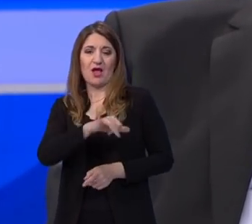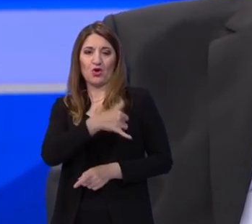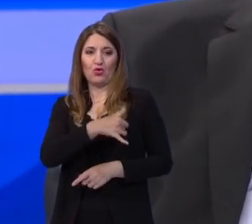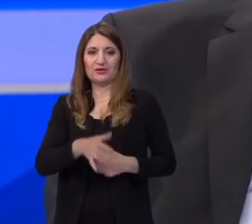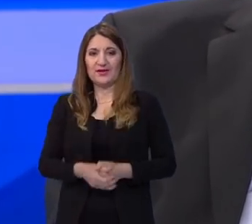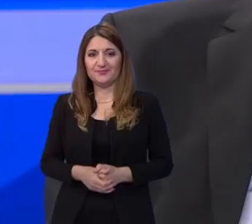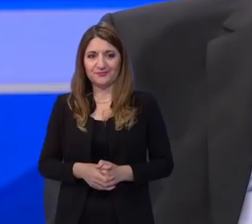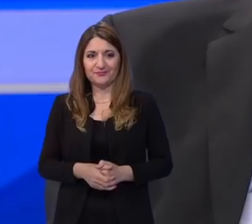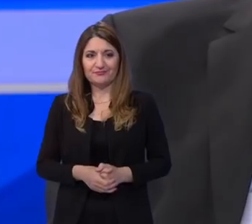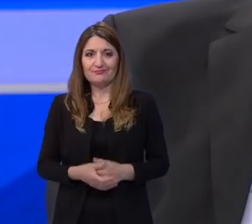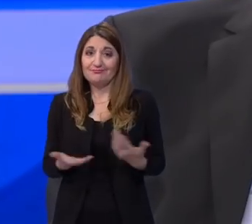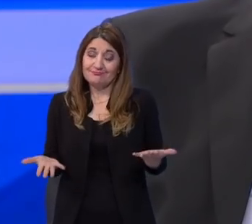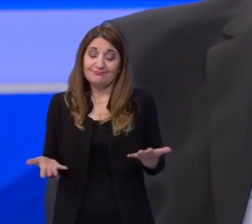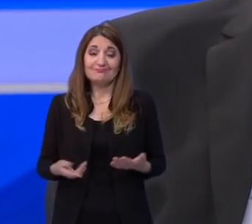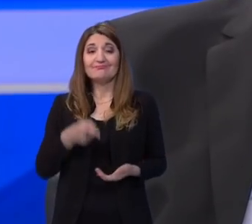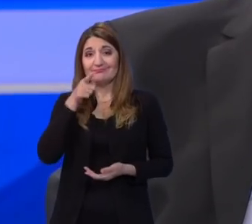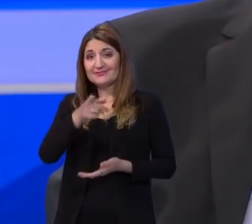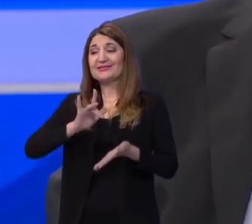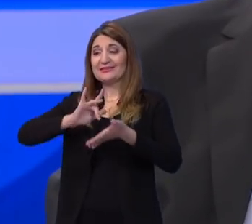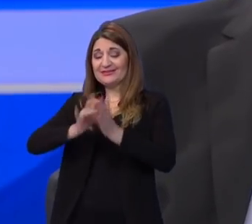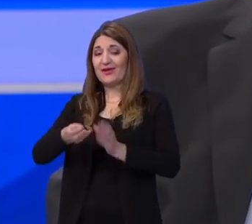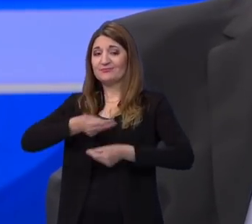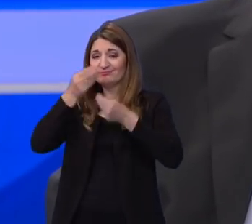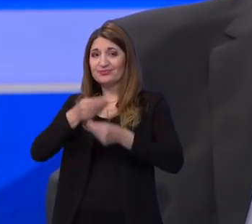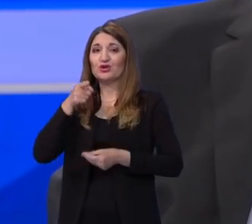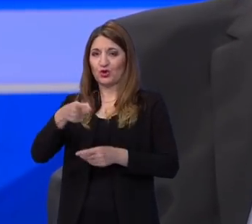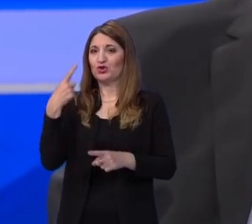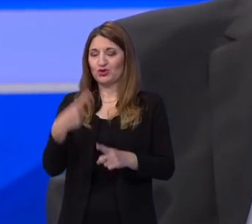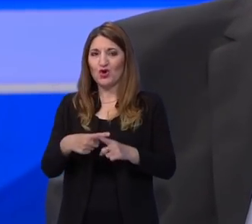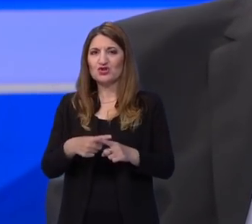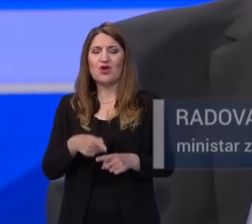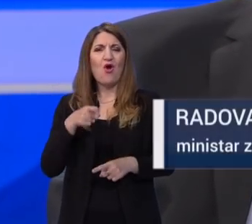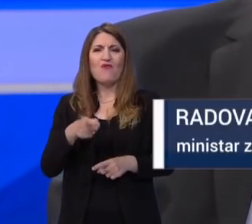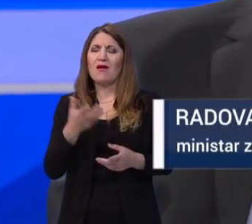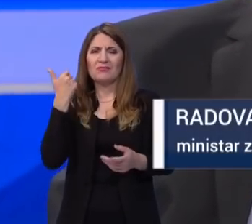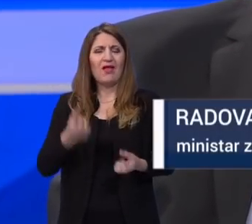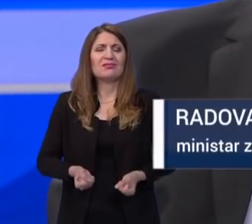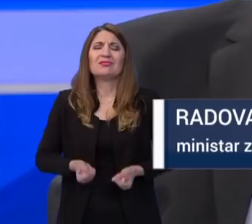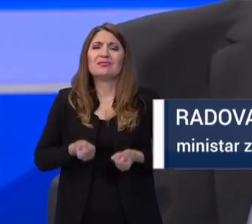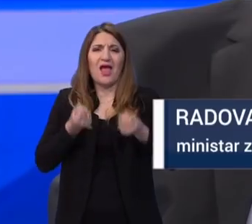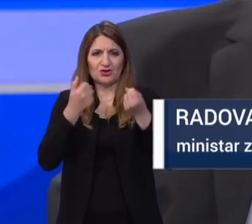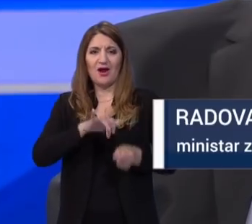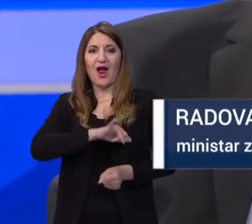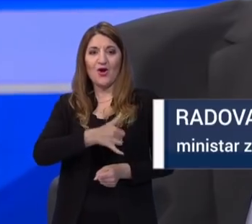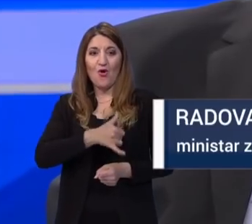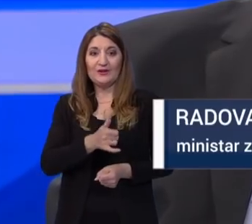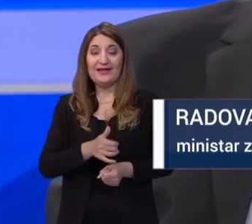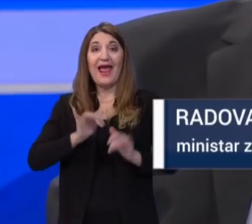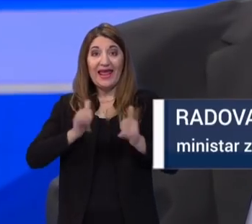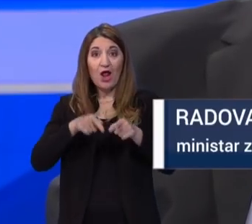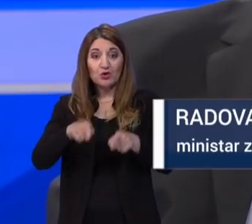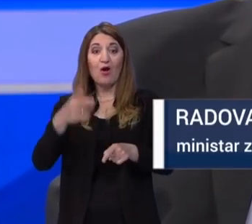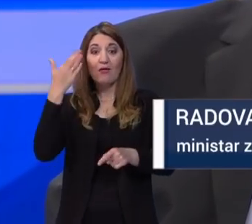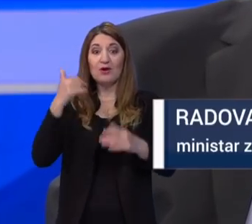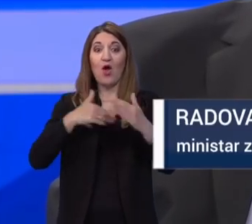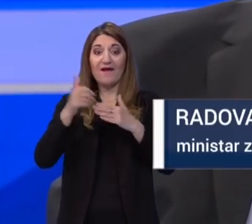Sve što ste navjeli je, naravno, točno. Godina je bila strašno zahtjevna. Da li se može razgovarati o kvalitetnom